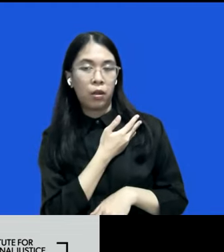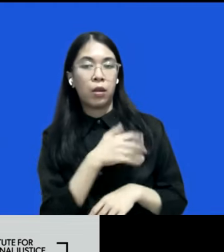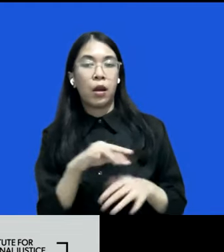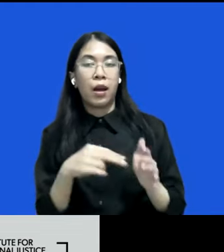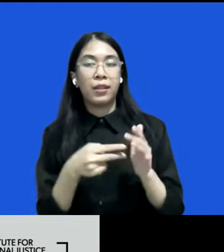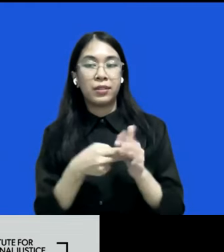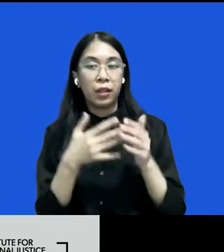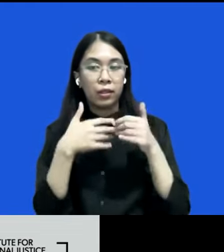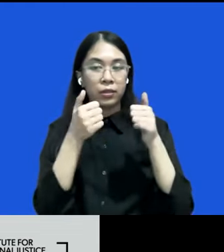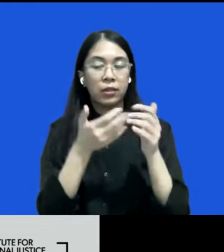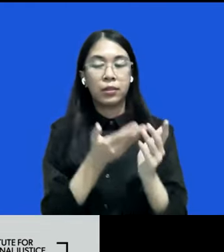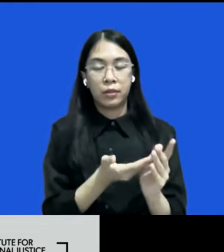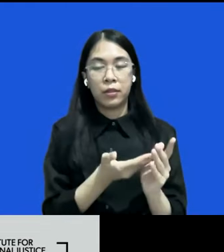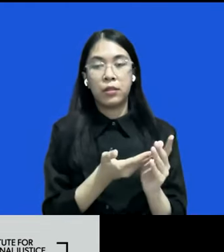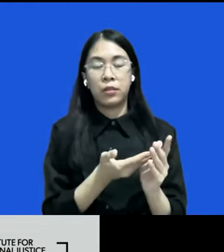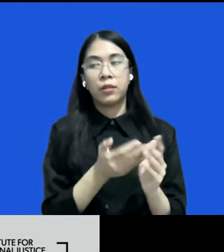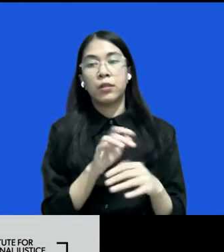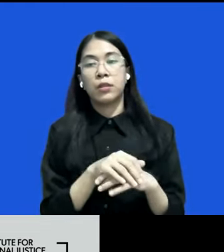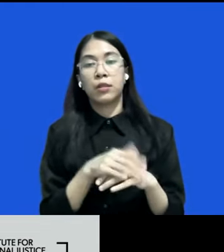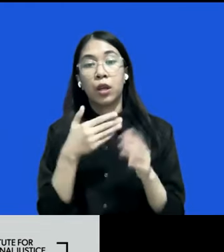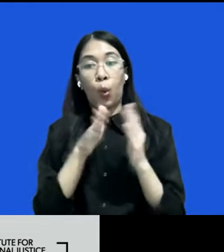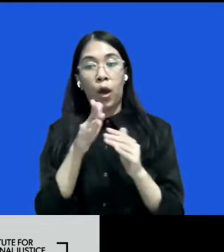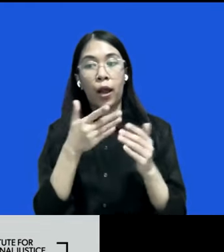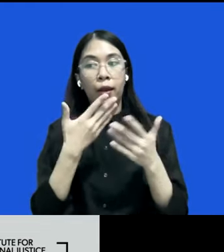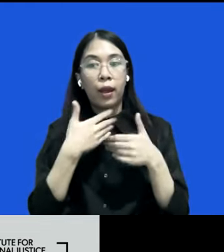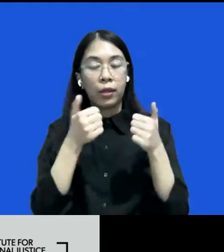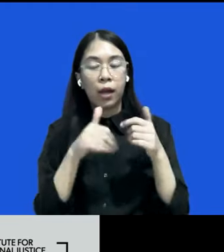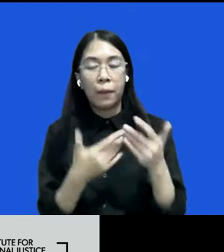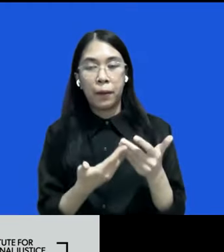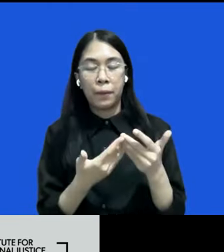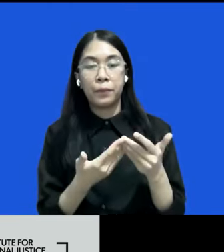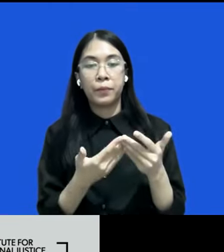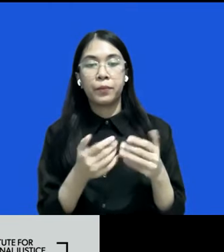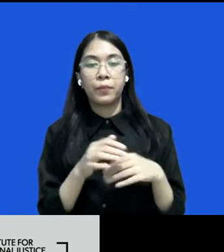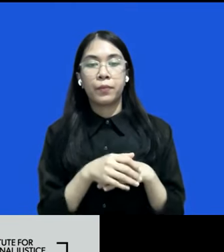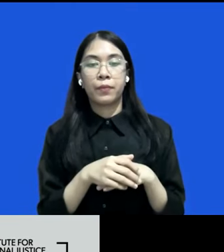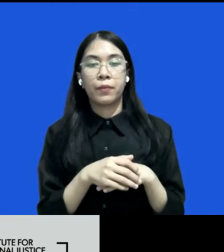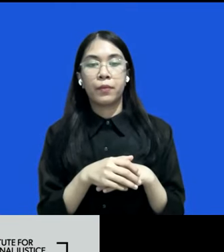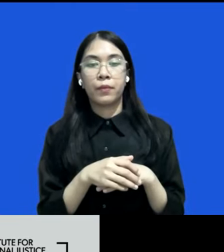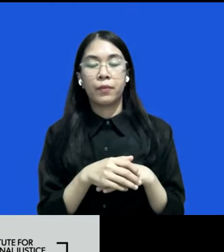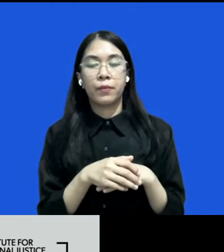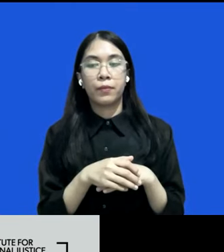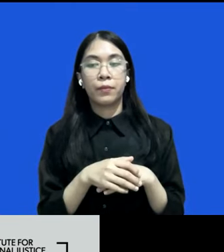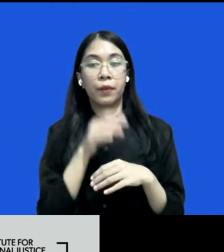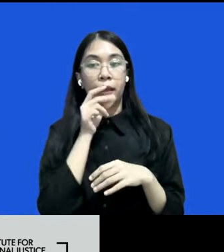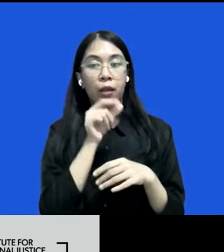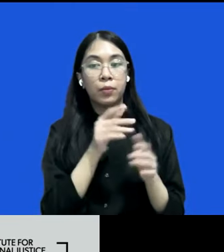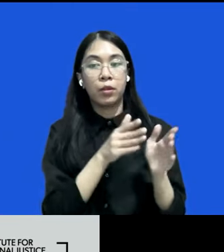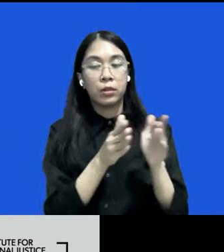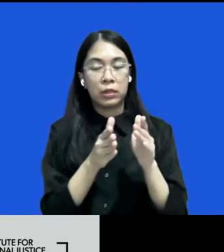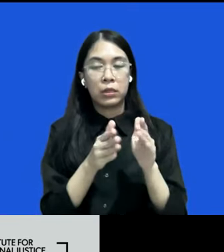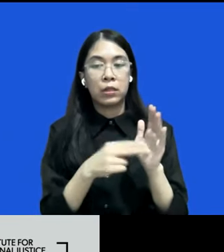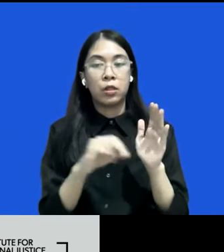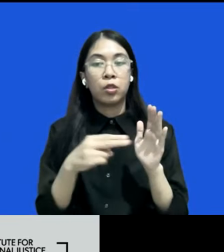bisa kemudian dihasilkan adalah output yang mendivert atau menggeser responnya ke respon non